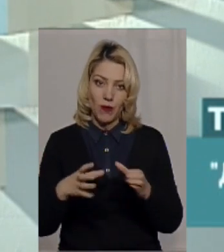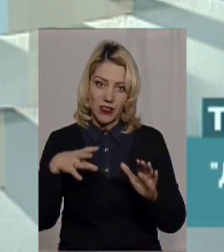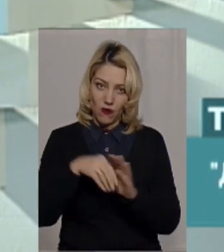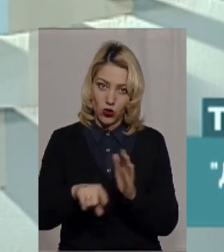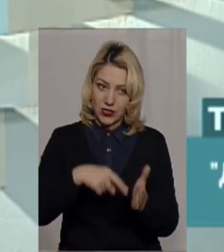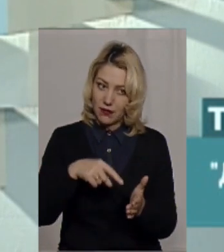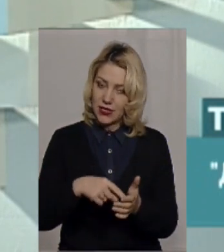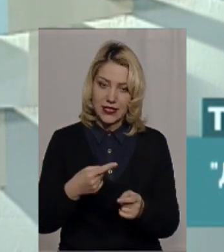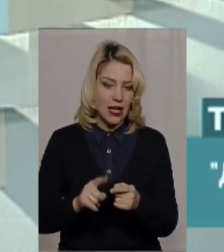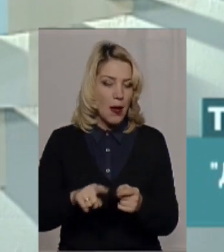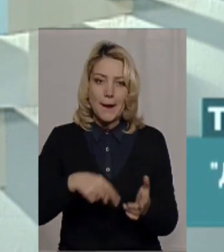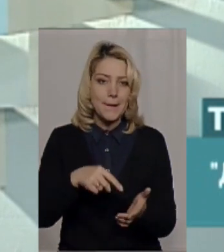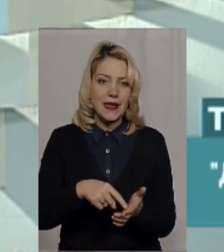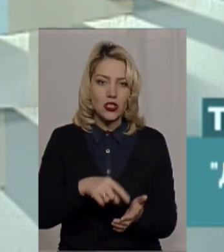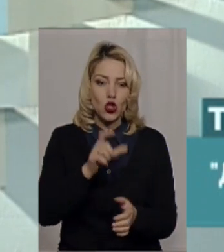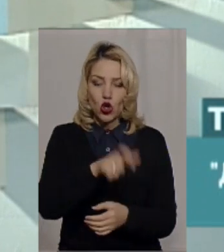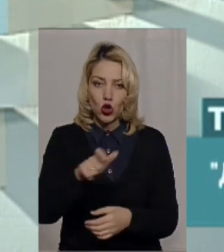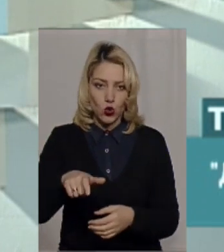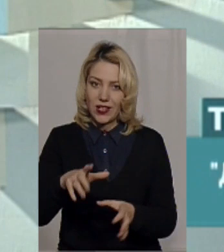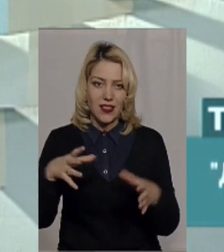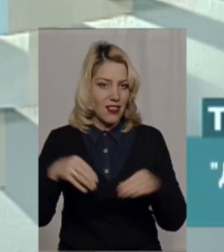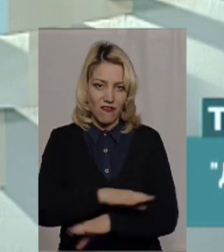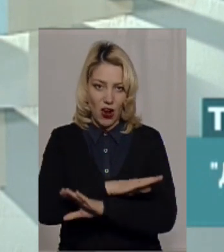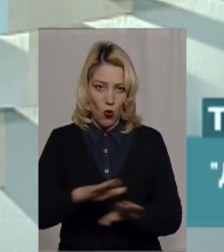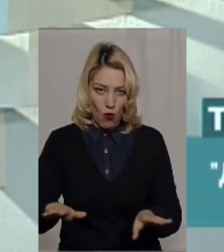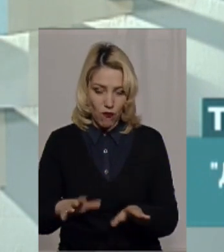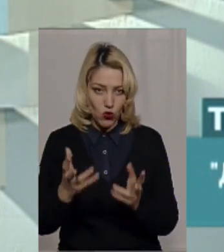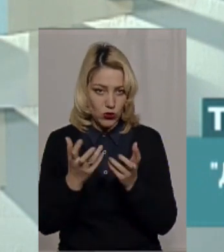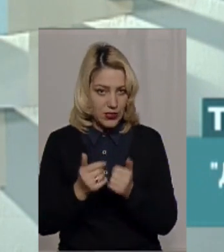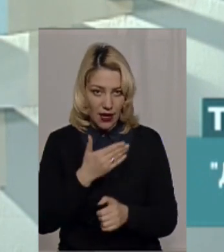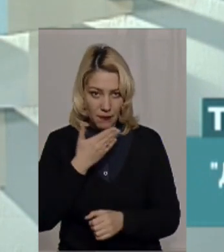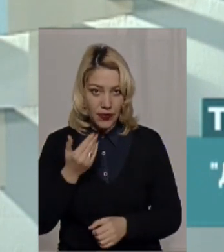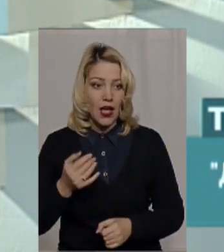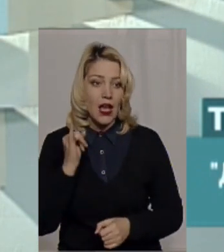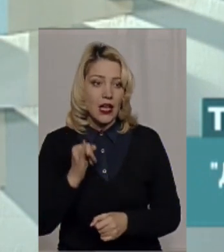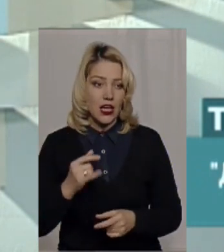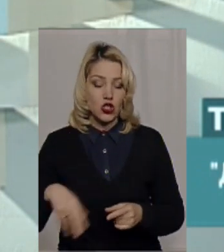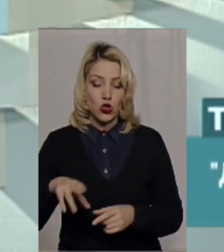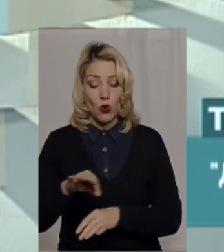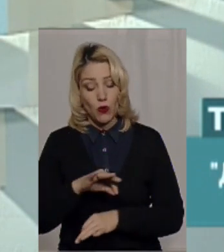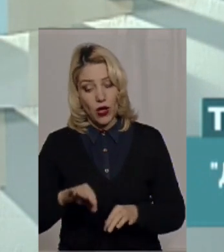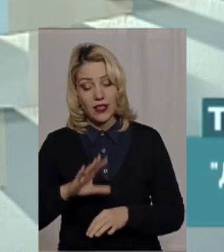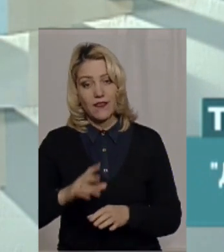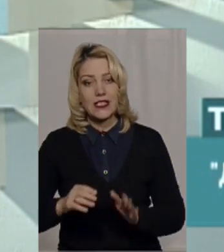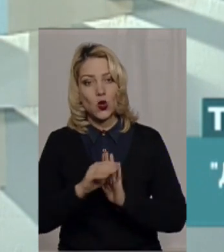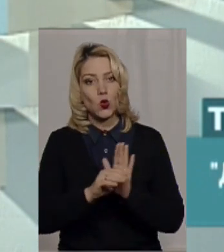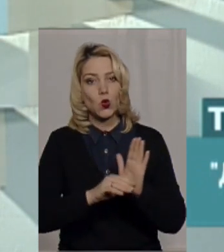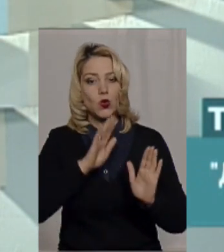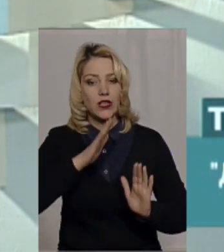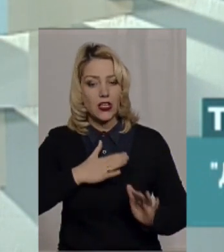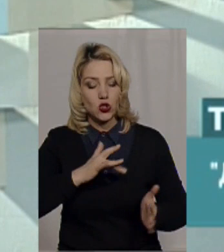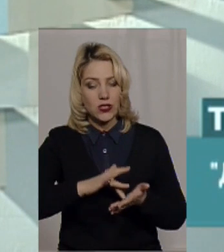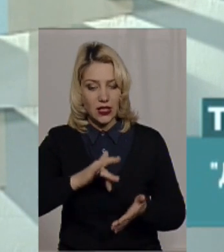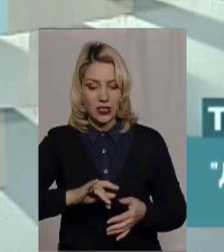населення не враховується. Враховується кількість сільського населення. А щодо власних проєктів, насправді в структурі нашого центру